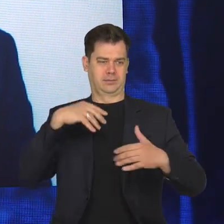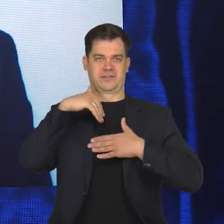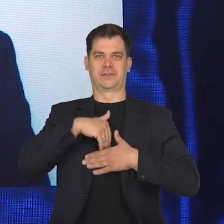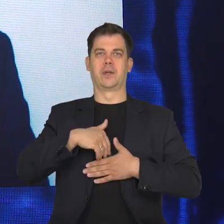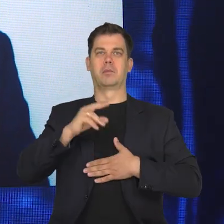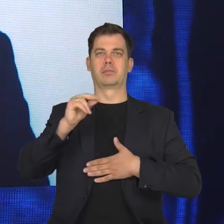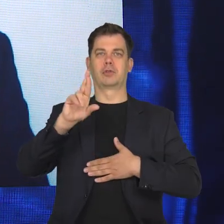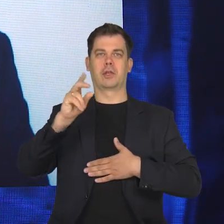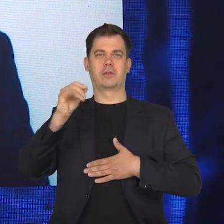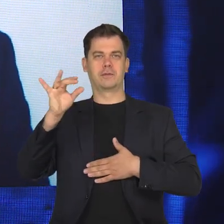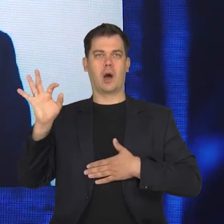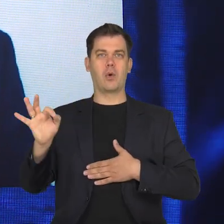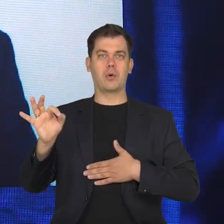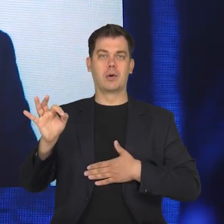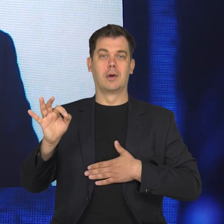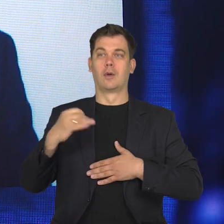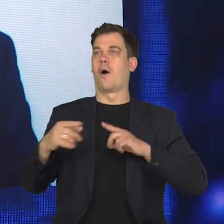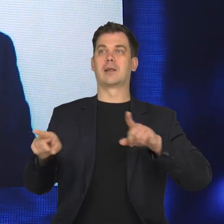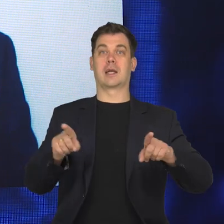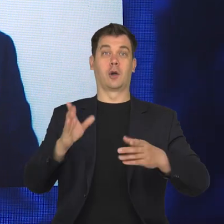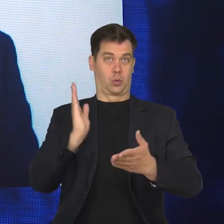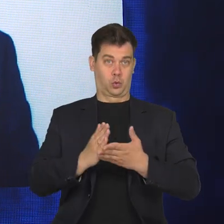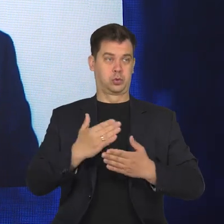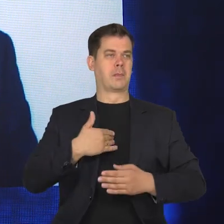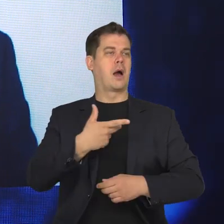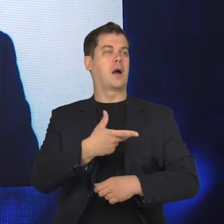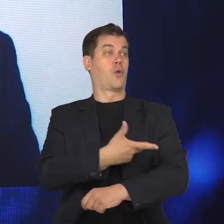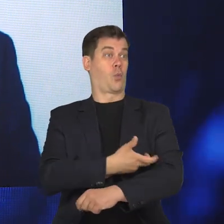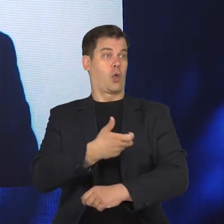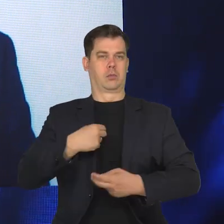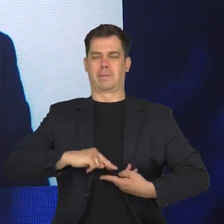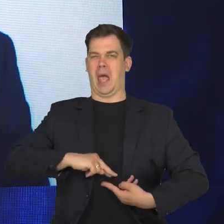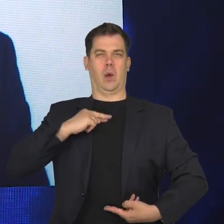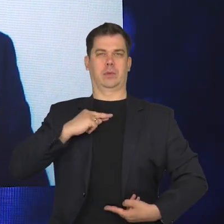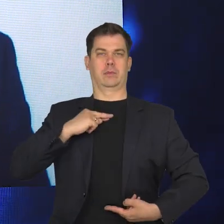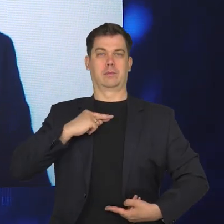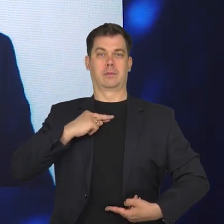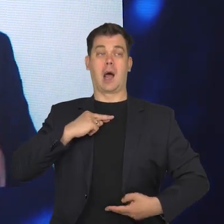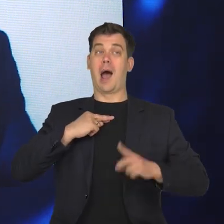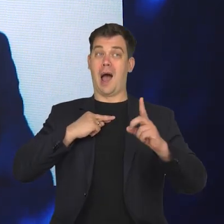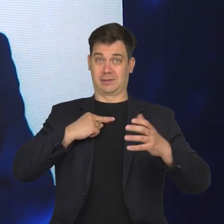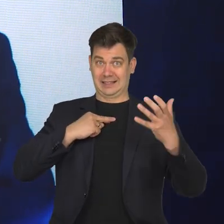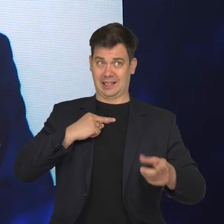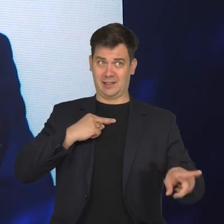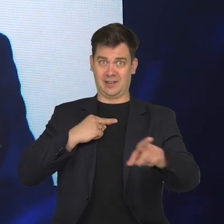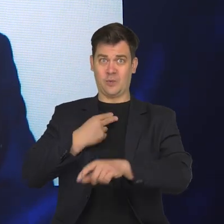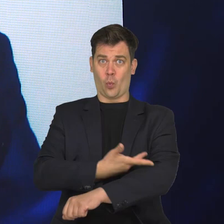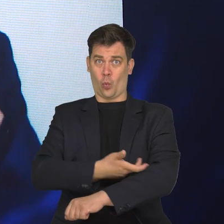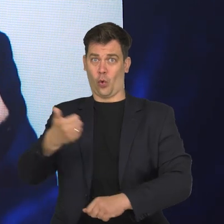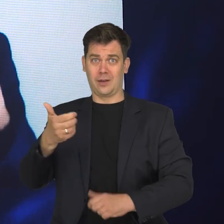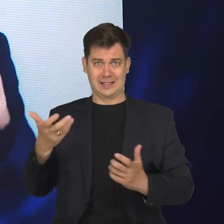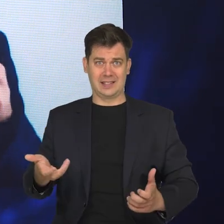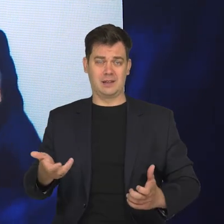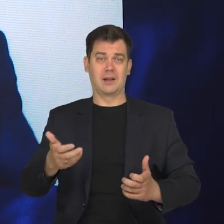tych przeciwciał. Więc to nie jest tak, że teraz zyskujemy całą armię ludzi, którzy po pierwsze musieliby chcieć oddać krew,